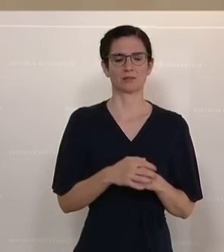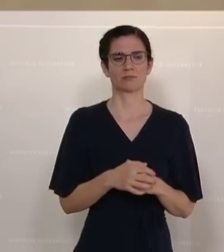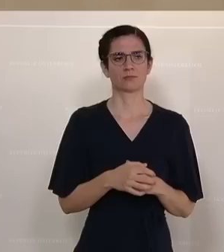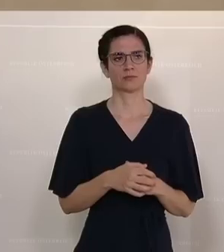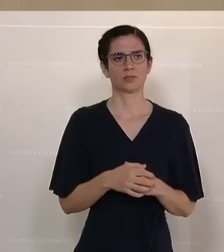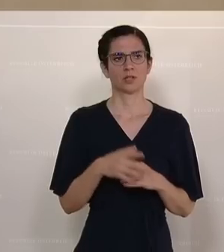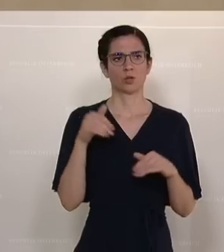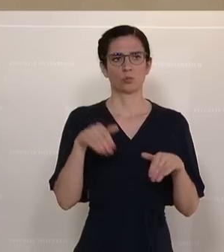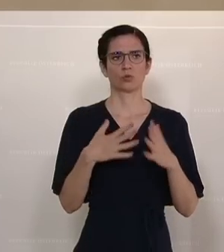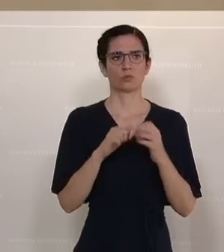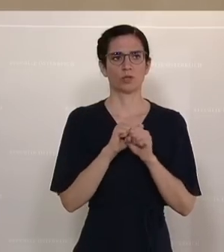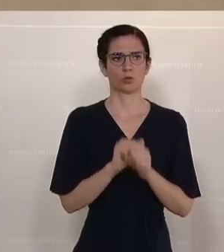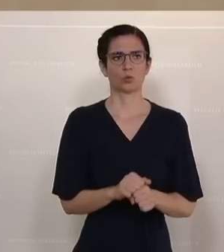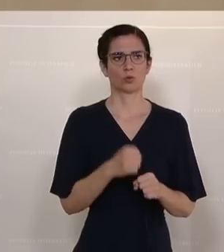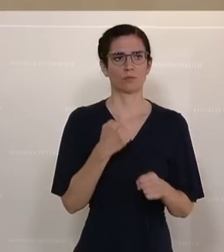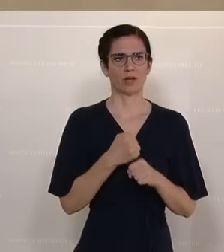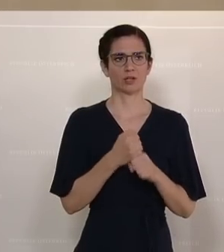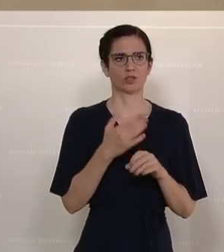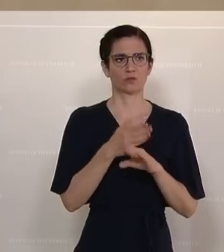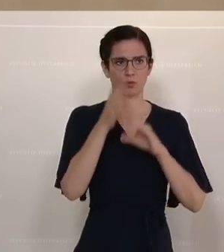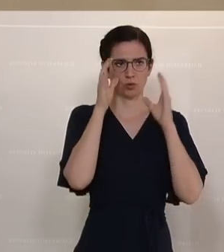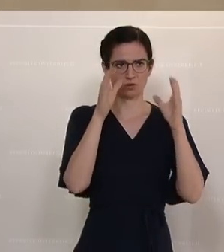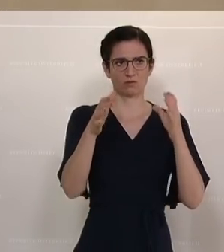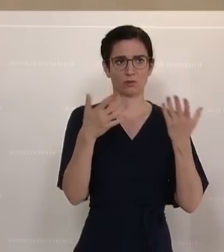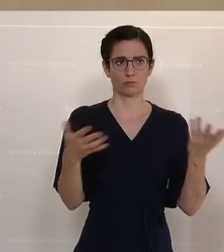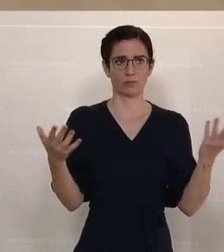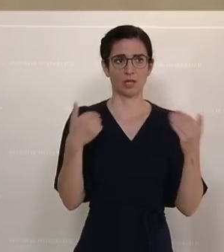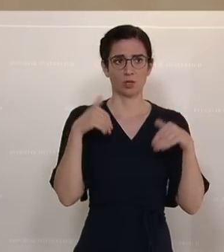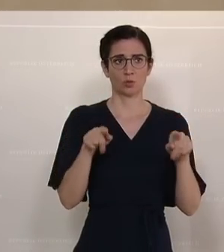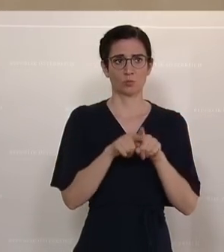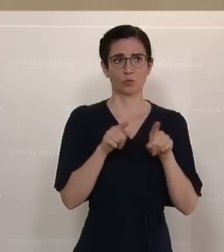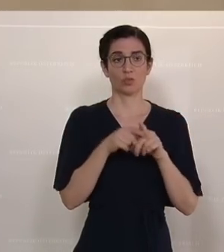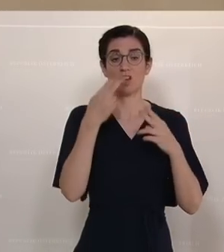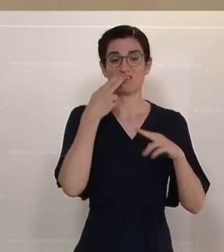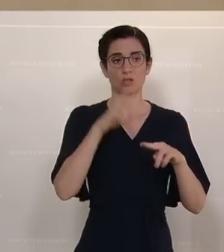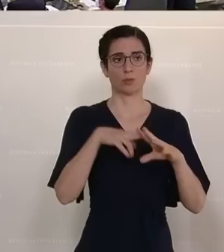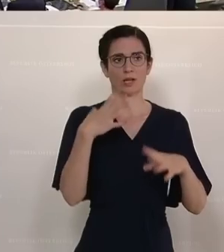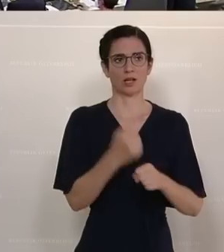wirklich Druck zu machen. Und ich denke, für die ÖVP geht es darum, ihre Versprechen einzulösen.